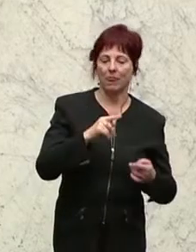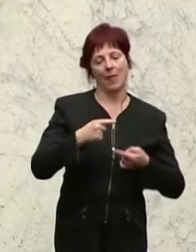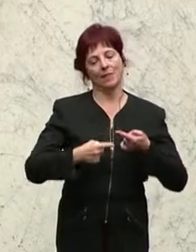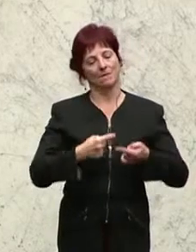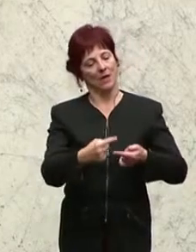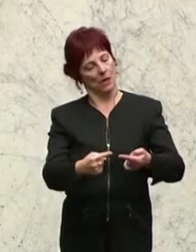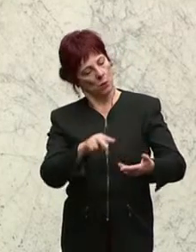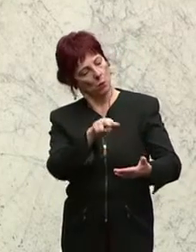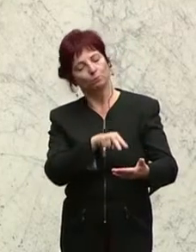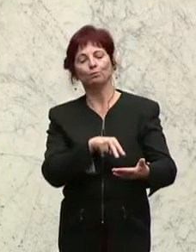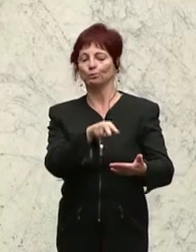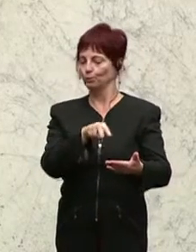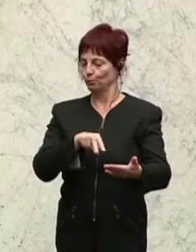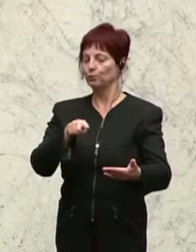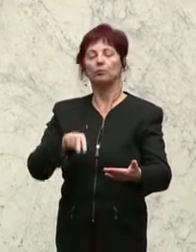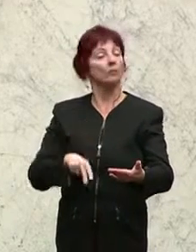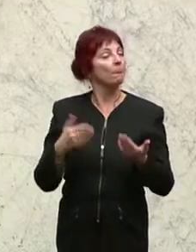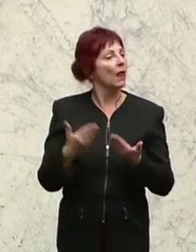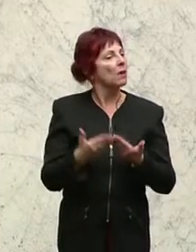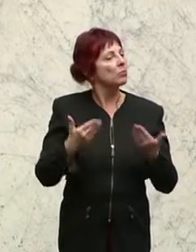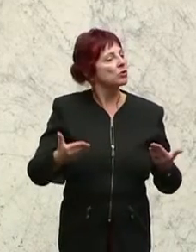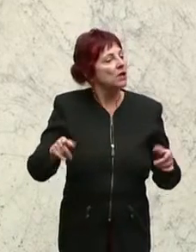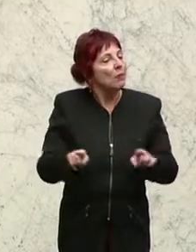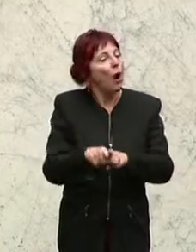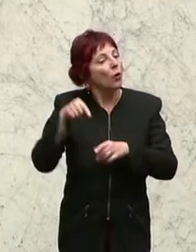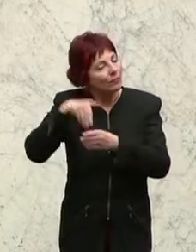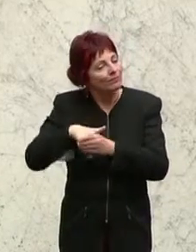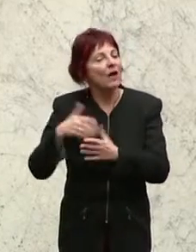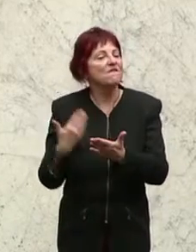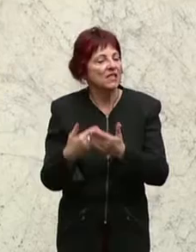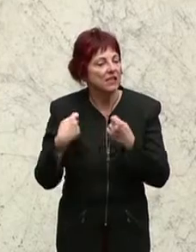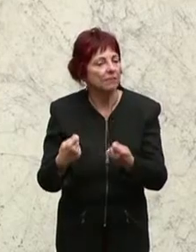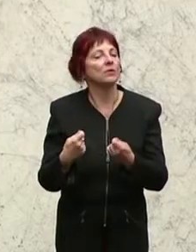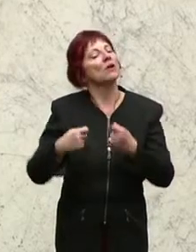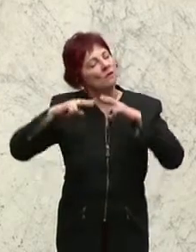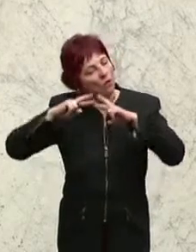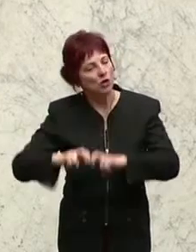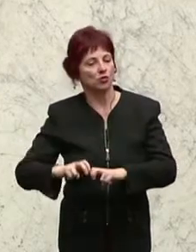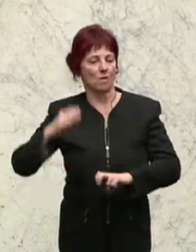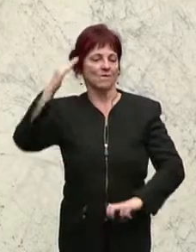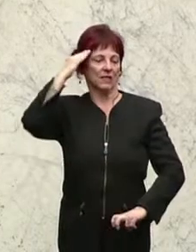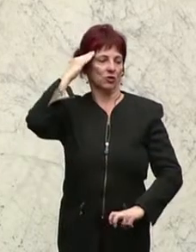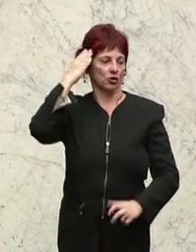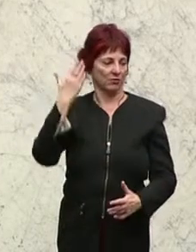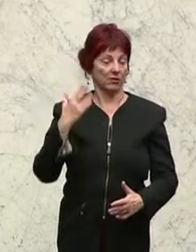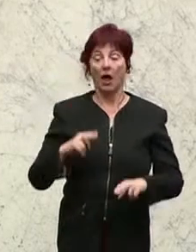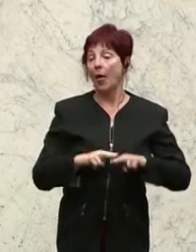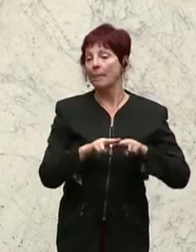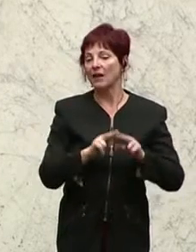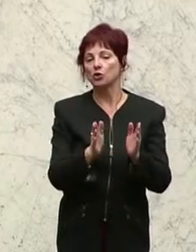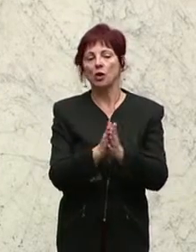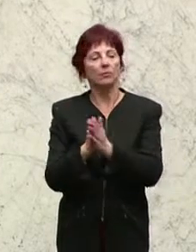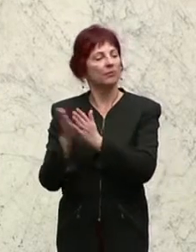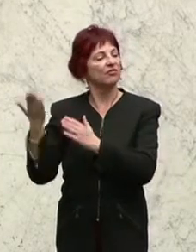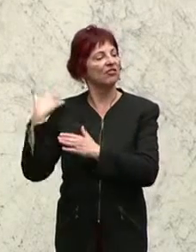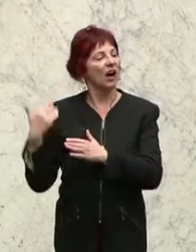immer auch Städten der Wissenschaft und der Forschung sind. Zum Beispiel ist in der Nationalbibliothek letztes Jahr das